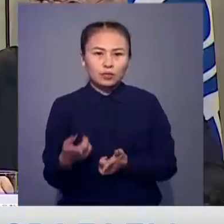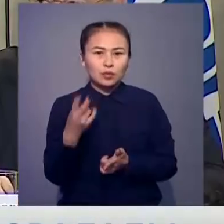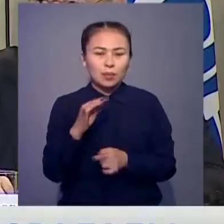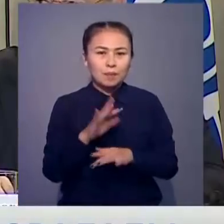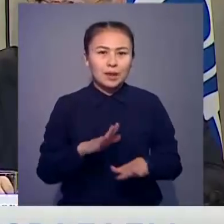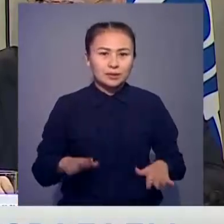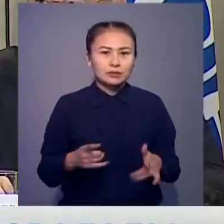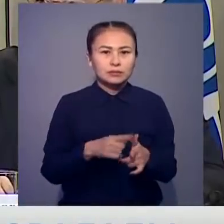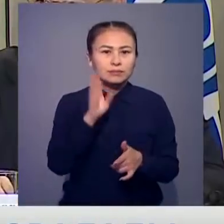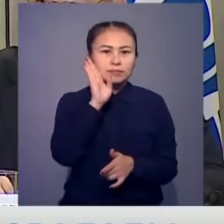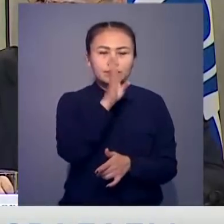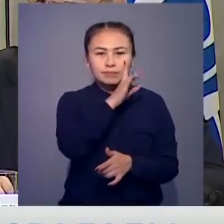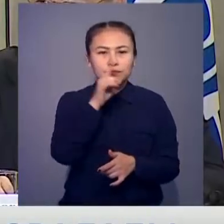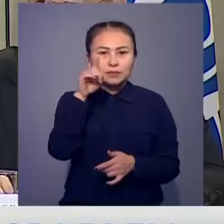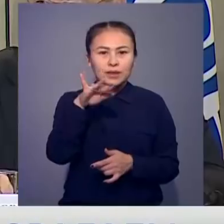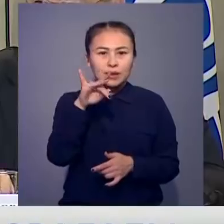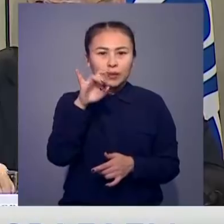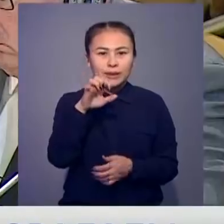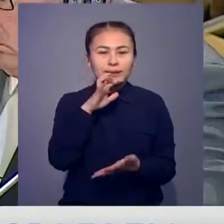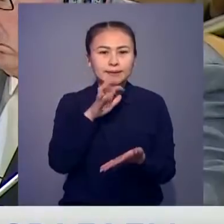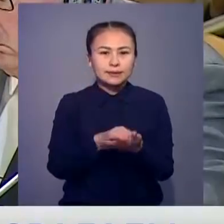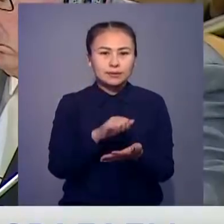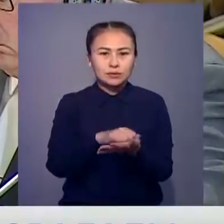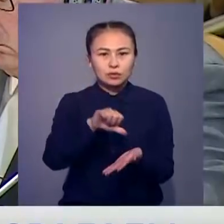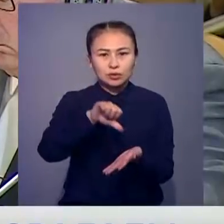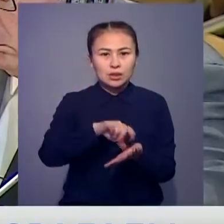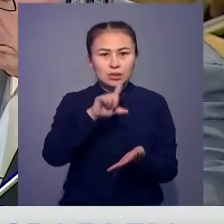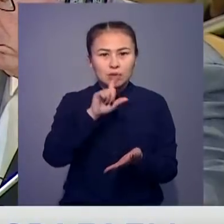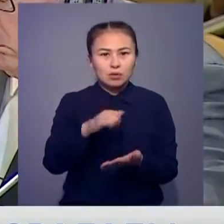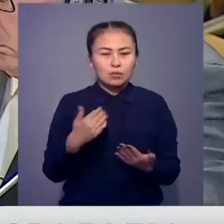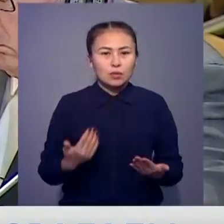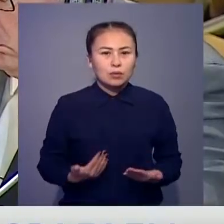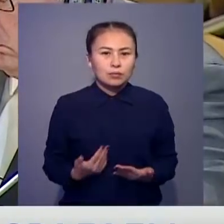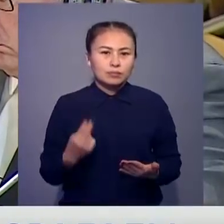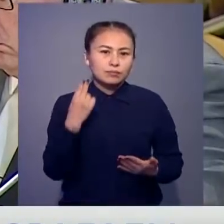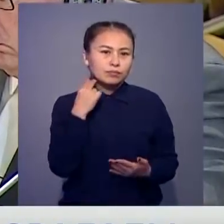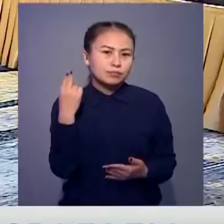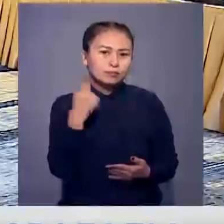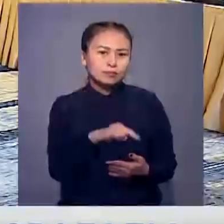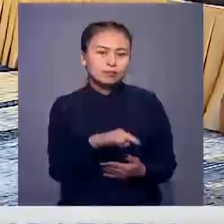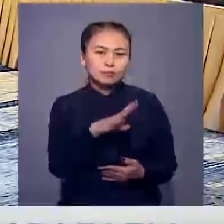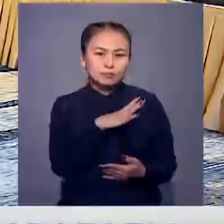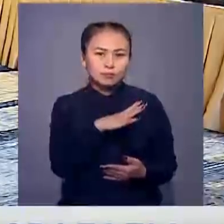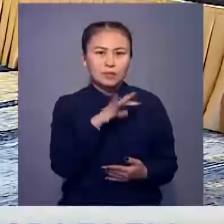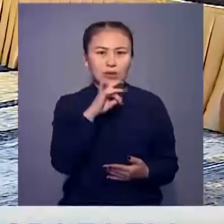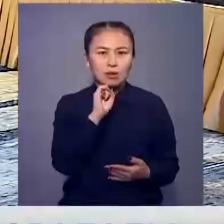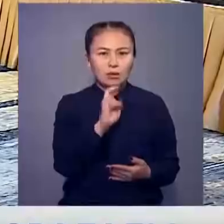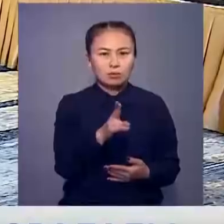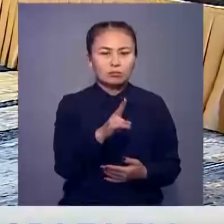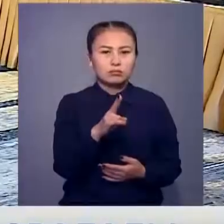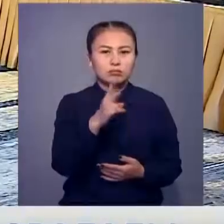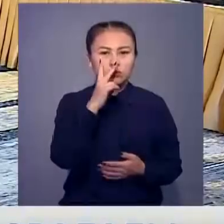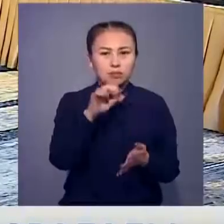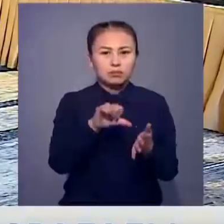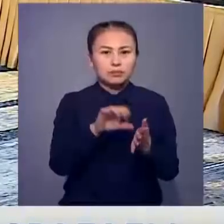ғатар балалардың аналары сол жақта террористік сәрекетке қатысқаны үшін өмір бойы бас босандығынан айрылған. Ирак тарап мені